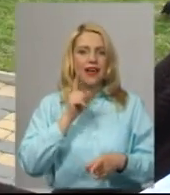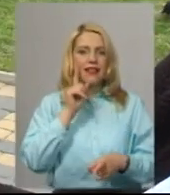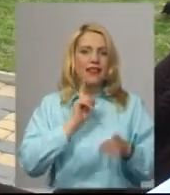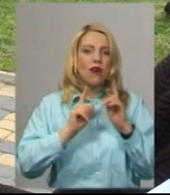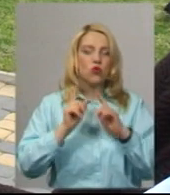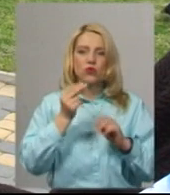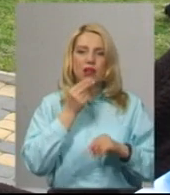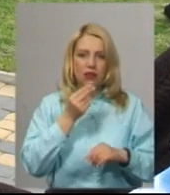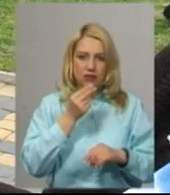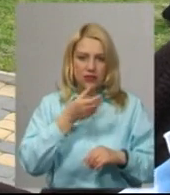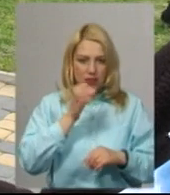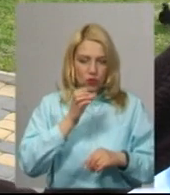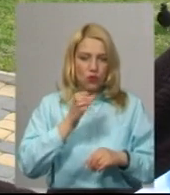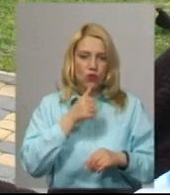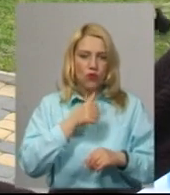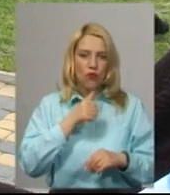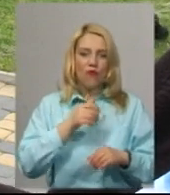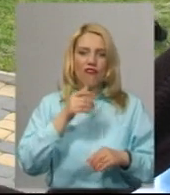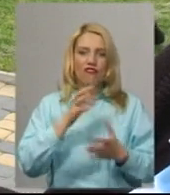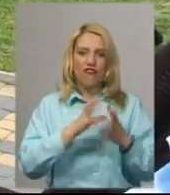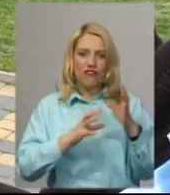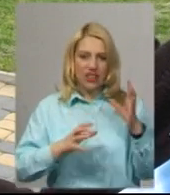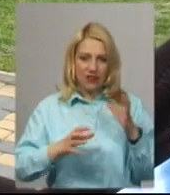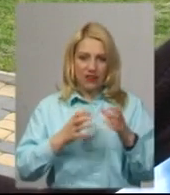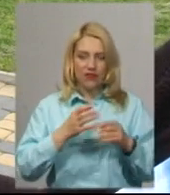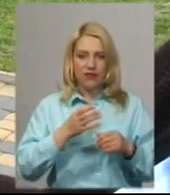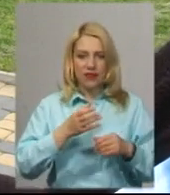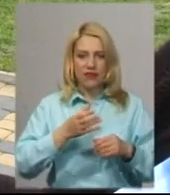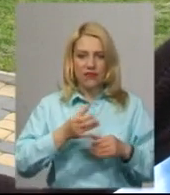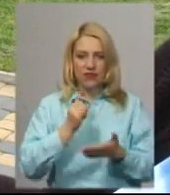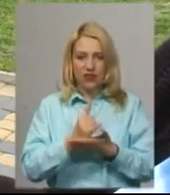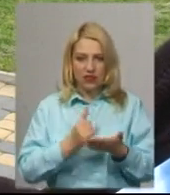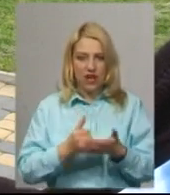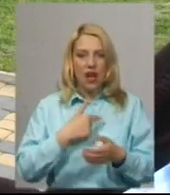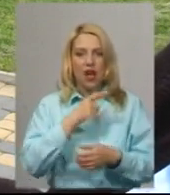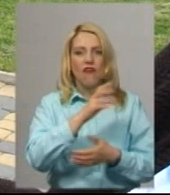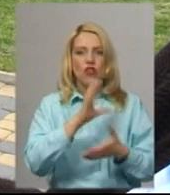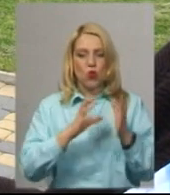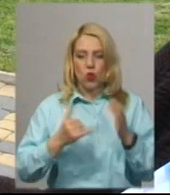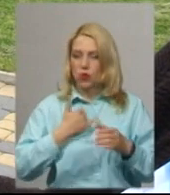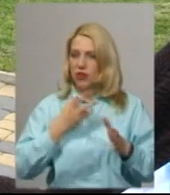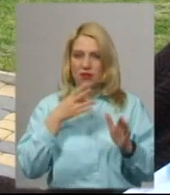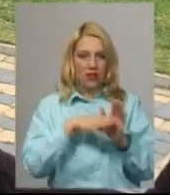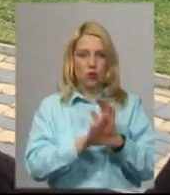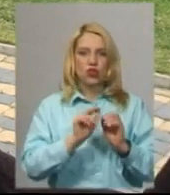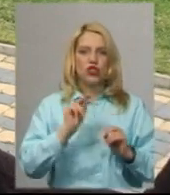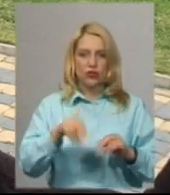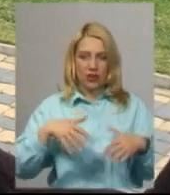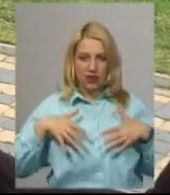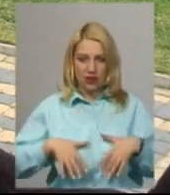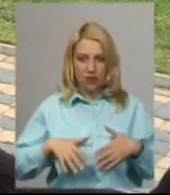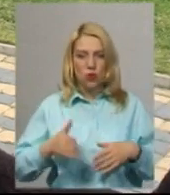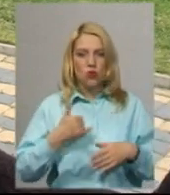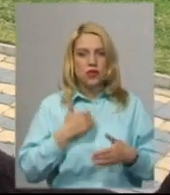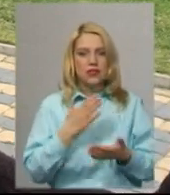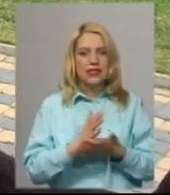виногради по якості не гірше кримських. В нас розвинутое сироваріння, ми можемо